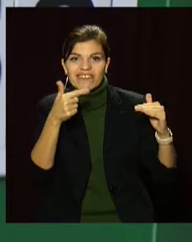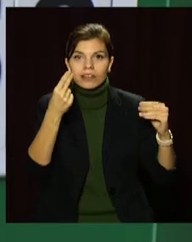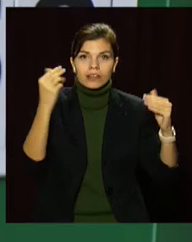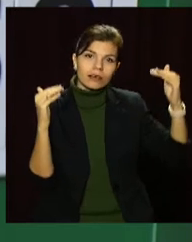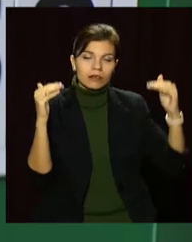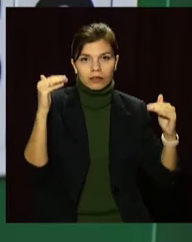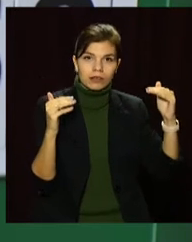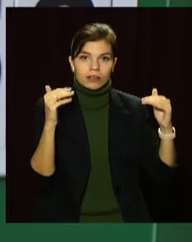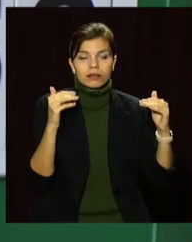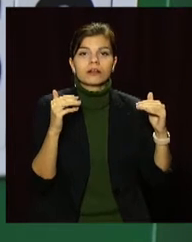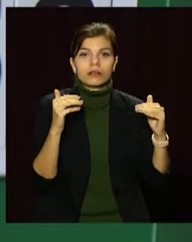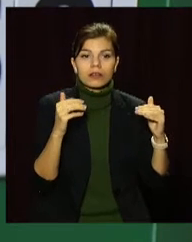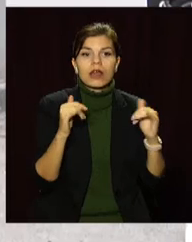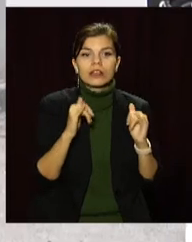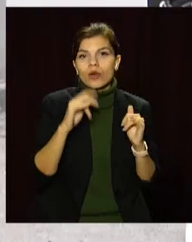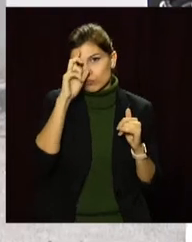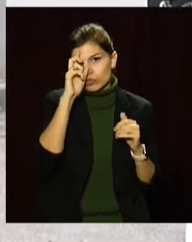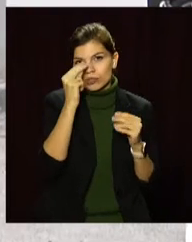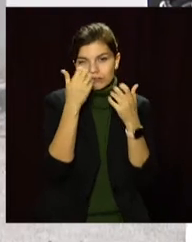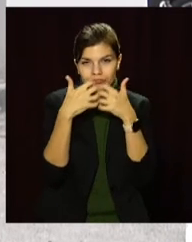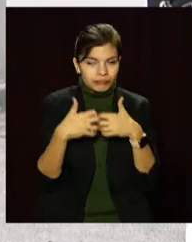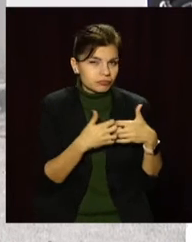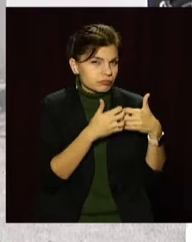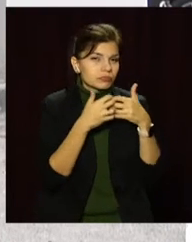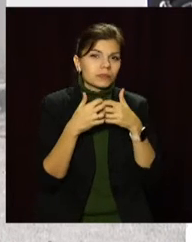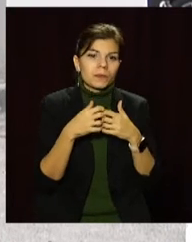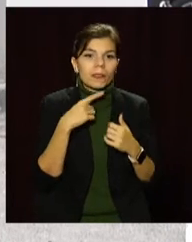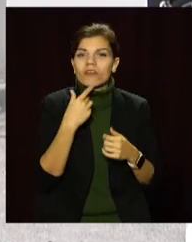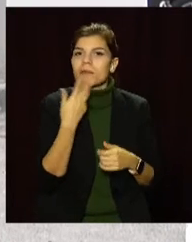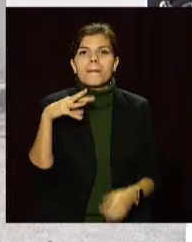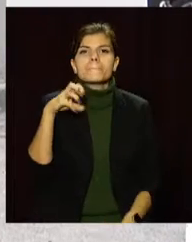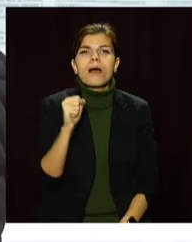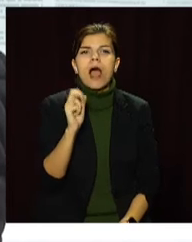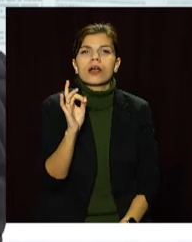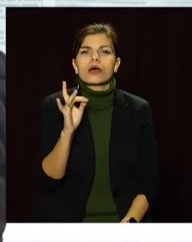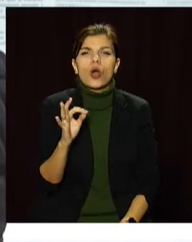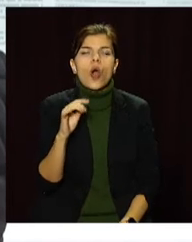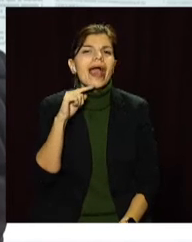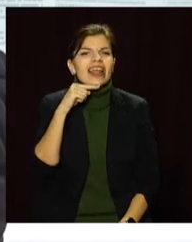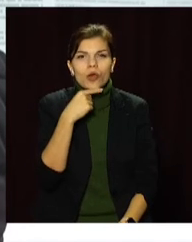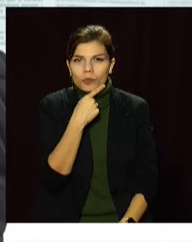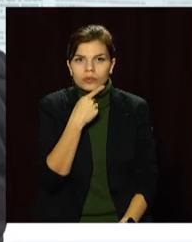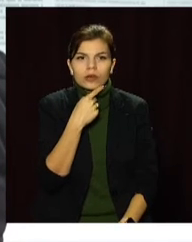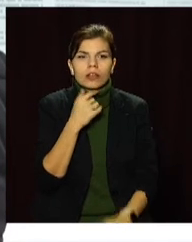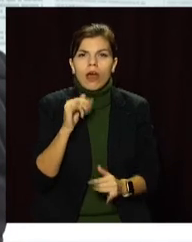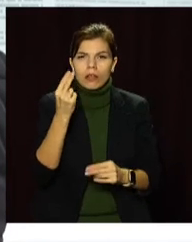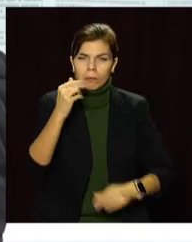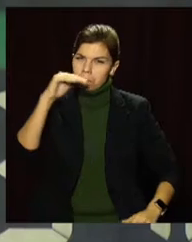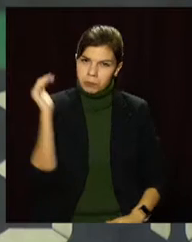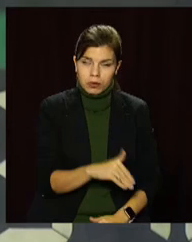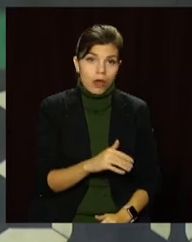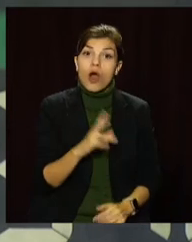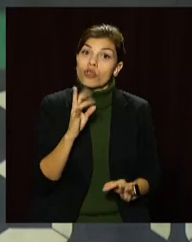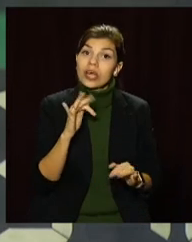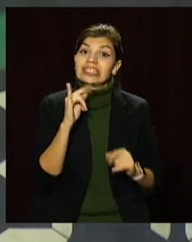використовується для бюджетних розрахунків. Немає і макроекономічних чинників для істотної девальвації. Але через